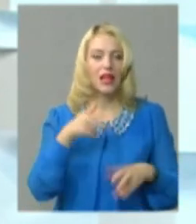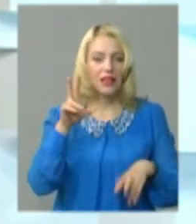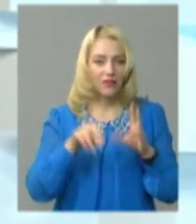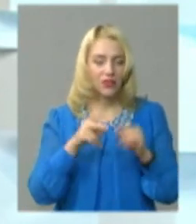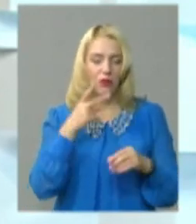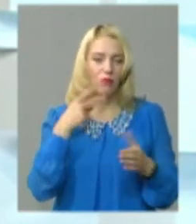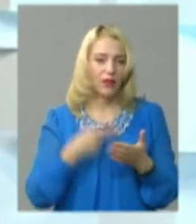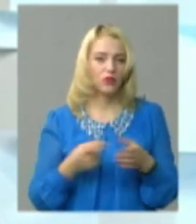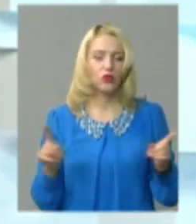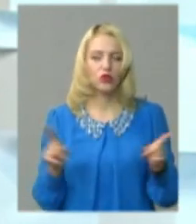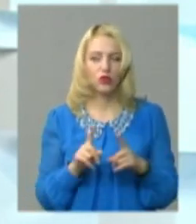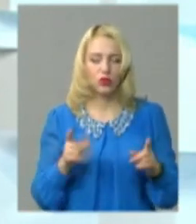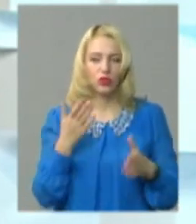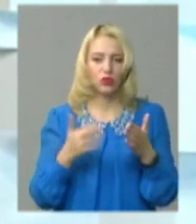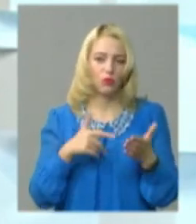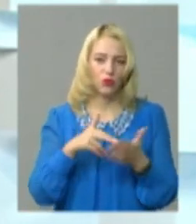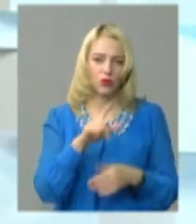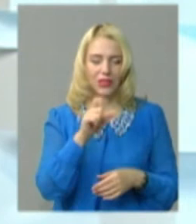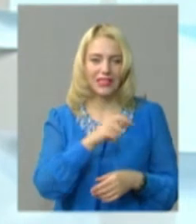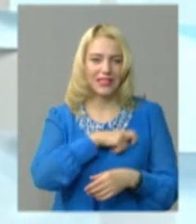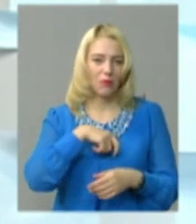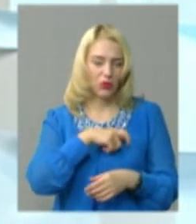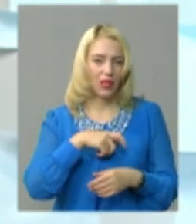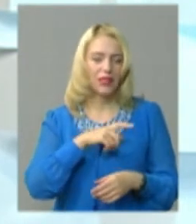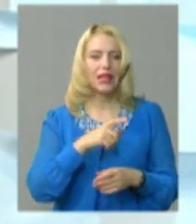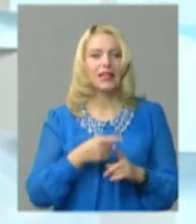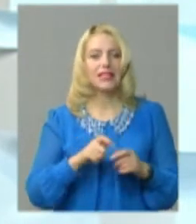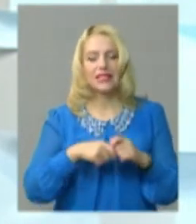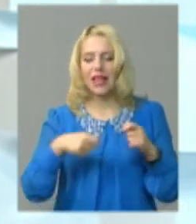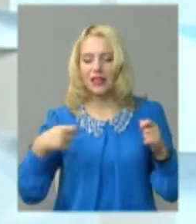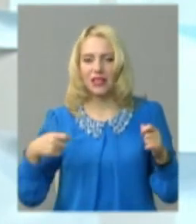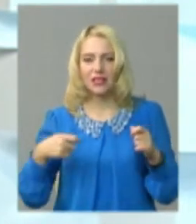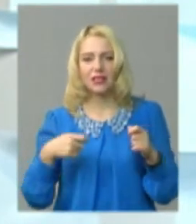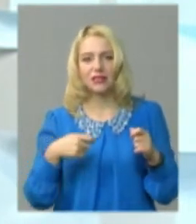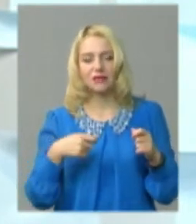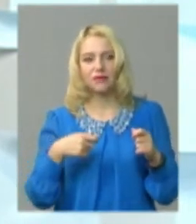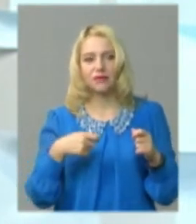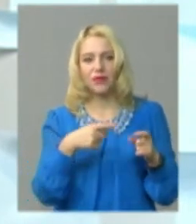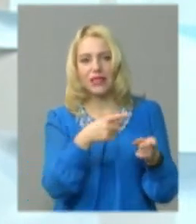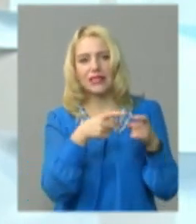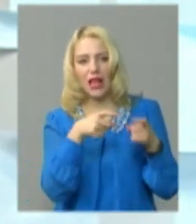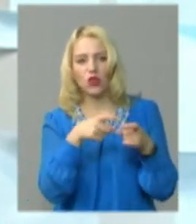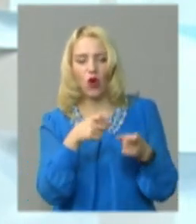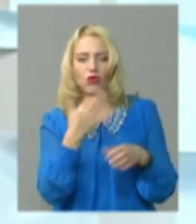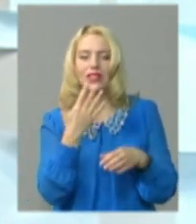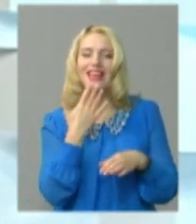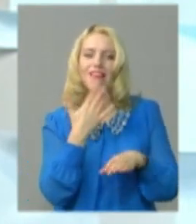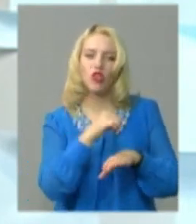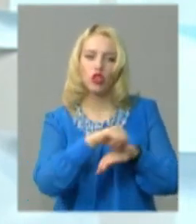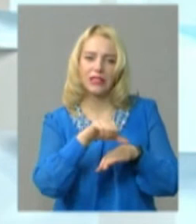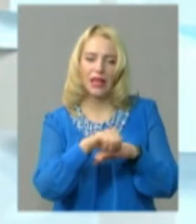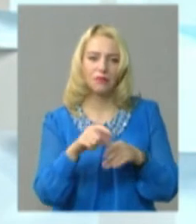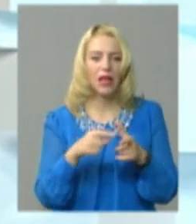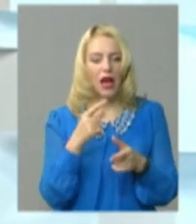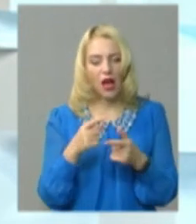бачу, якщо пройшовшись депутати, затягувати якісь іноземні або вітчизняні інвестиції для розвитку